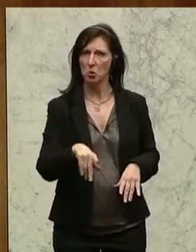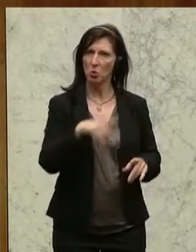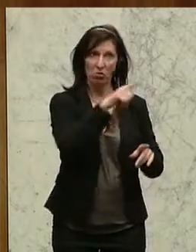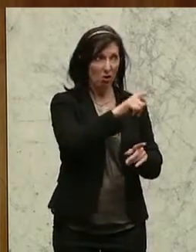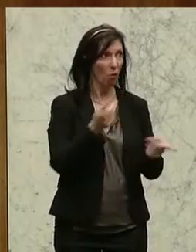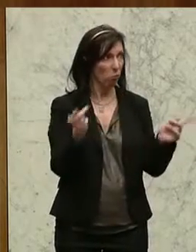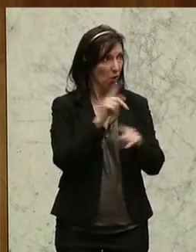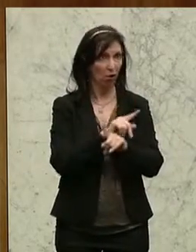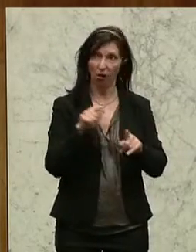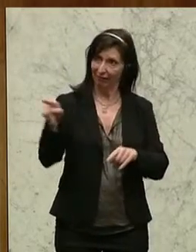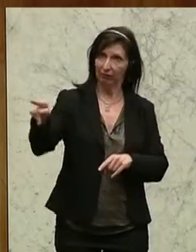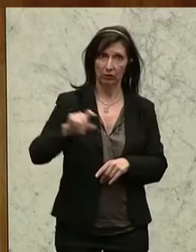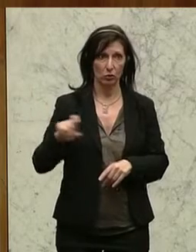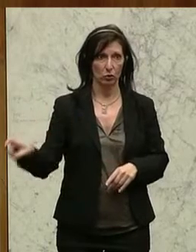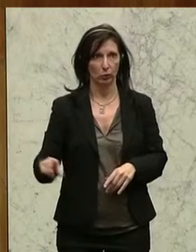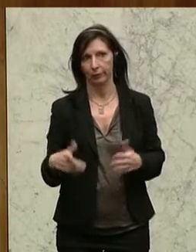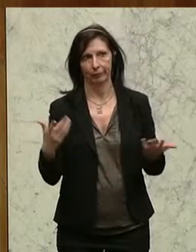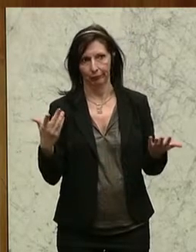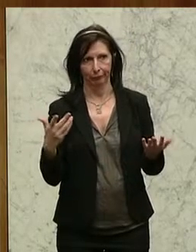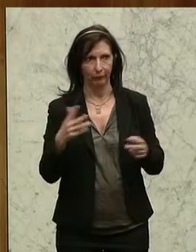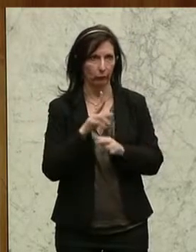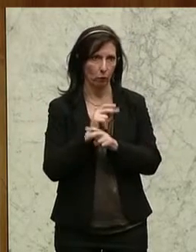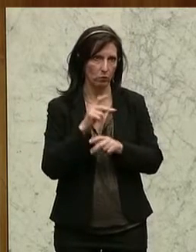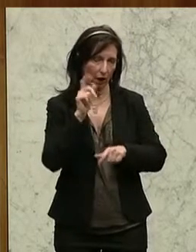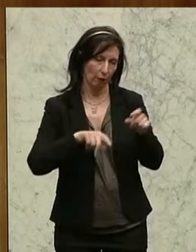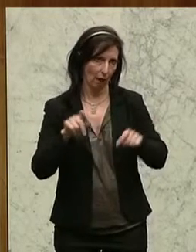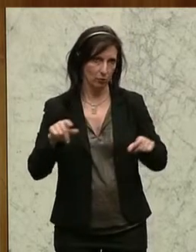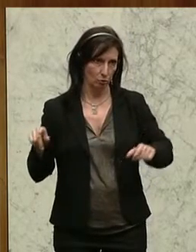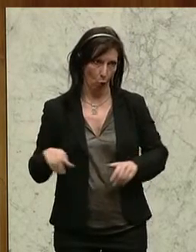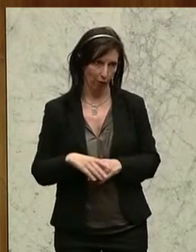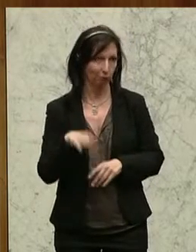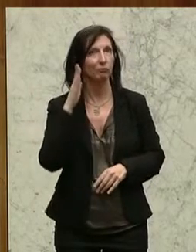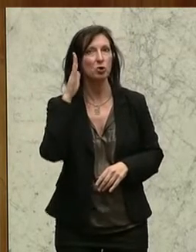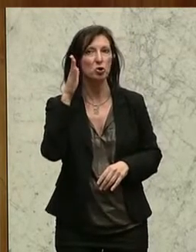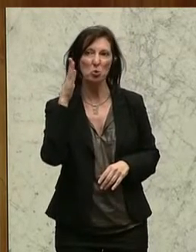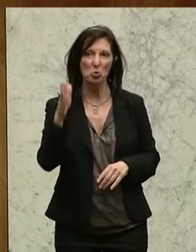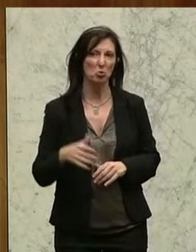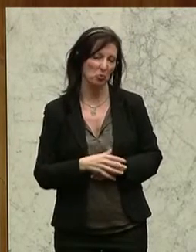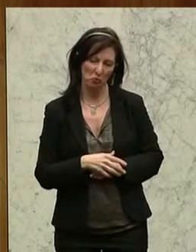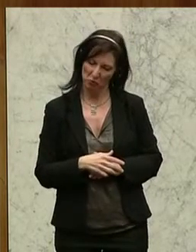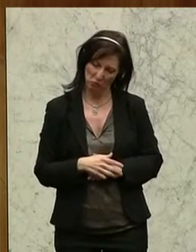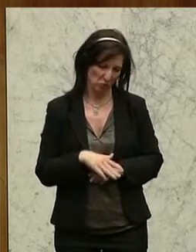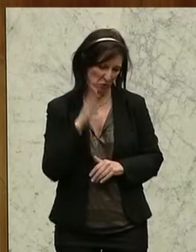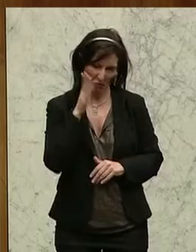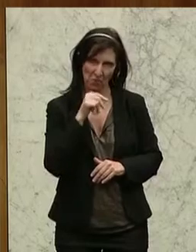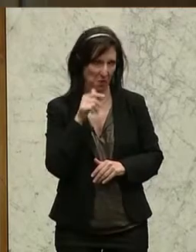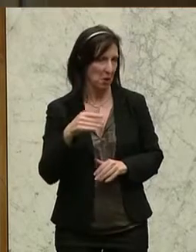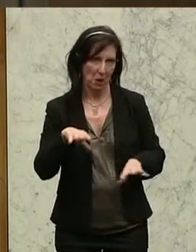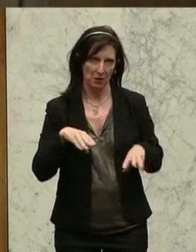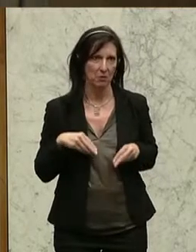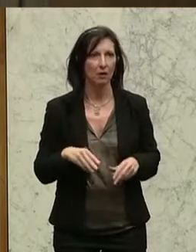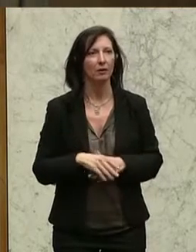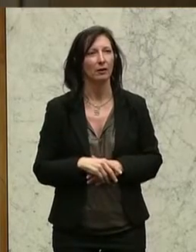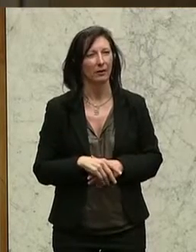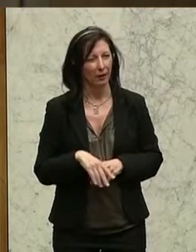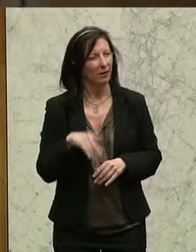die sind schuld, das wird letztendlich der Österreicher und die Österreicher in Zukunft nicht mehr gelten. Es ist ein